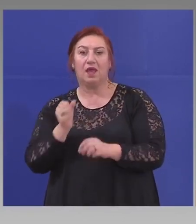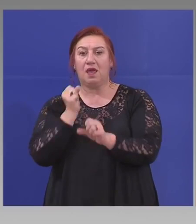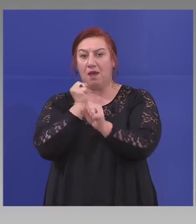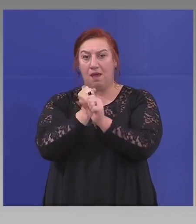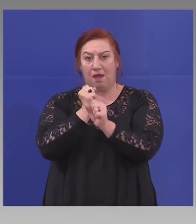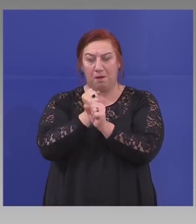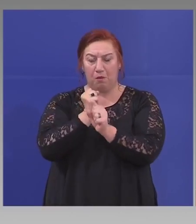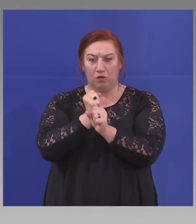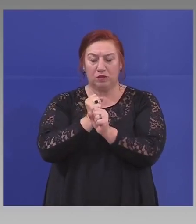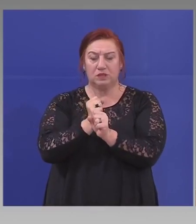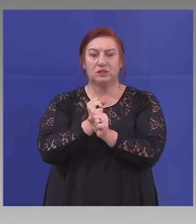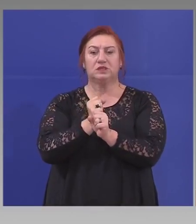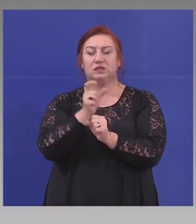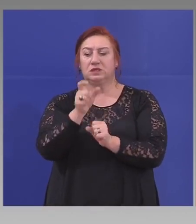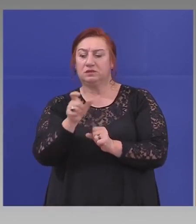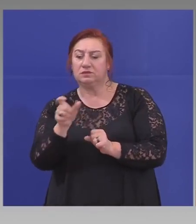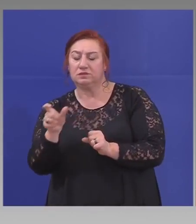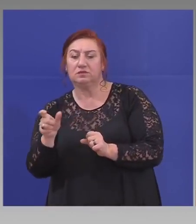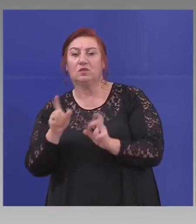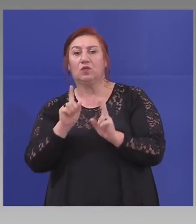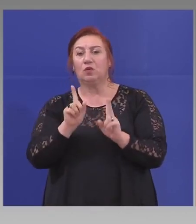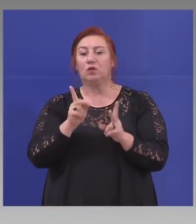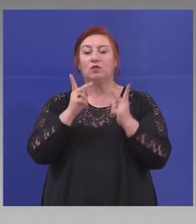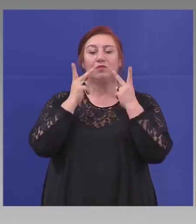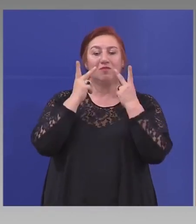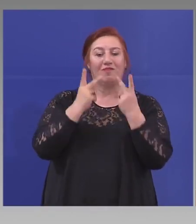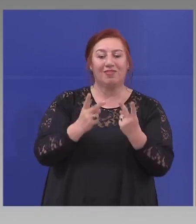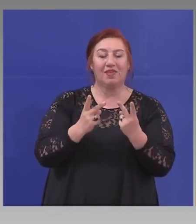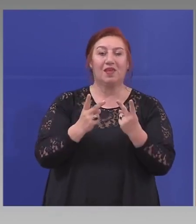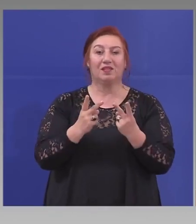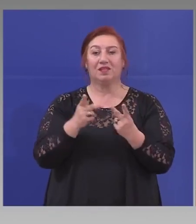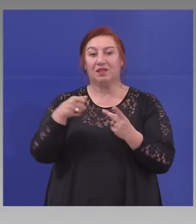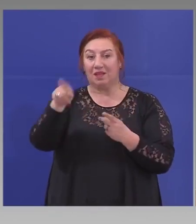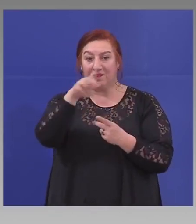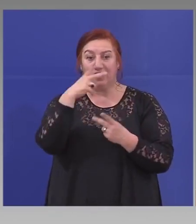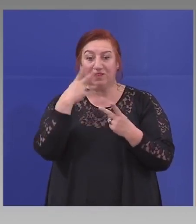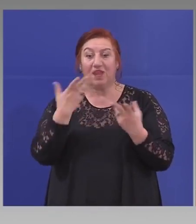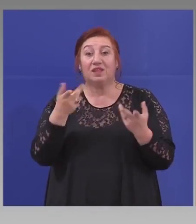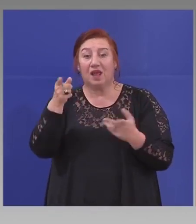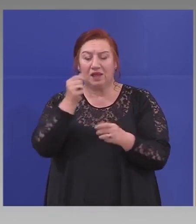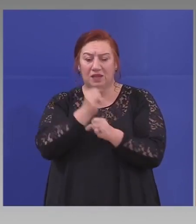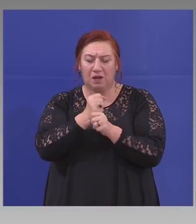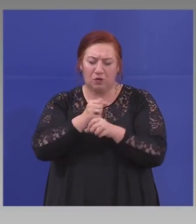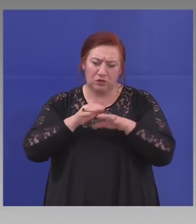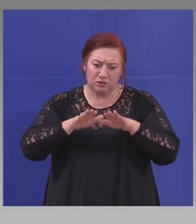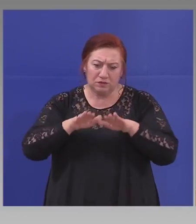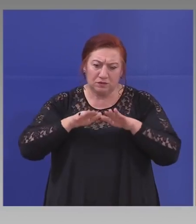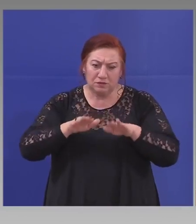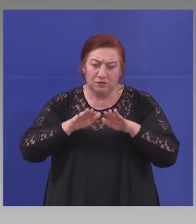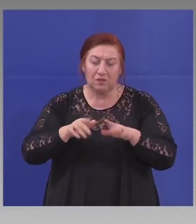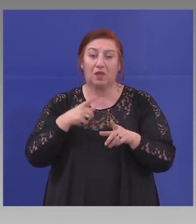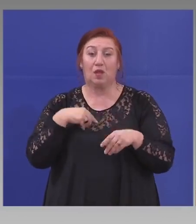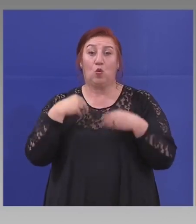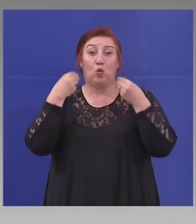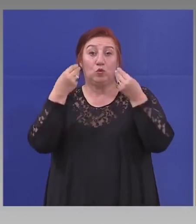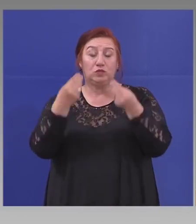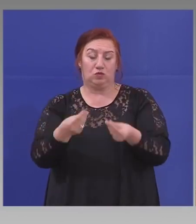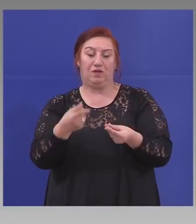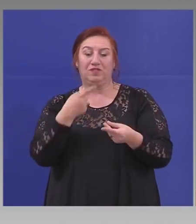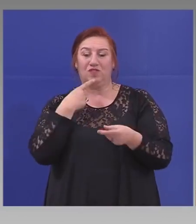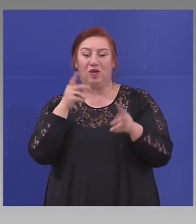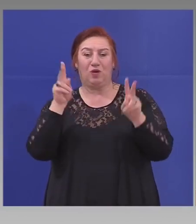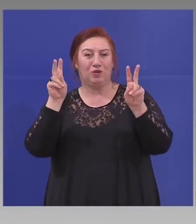работници, които видяхте ги как работят и осигуряват това, което, цитирам,